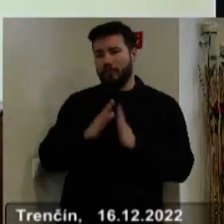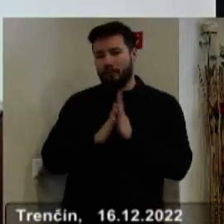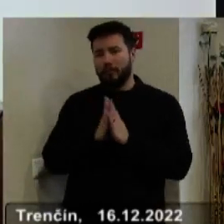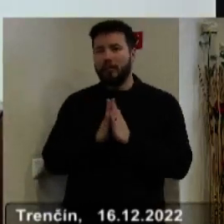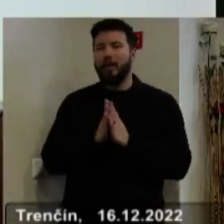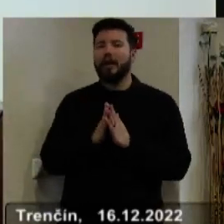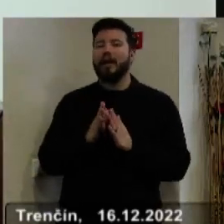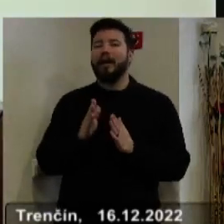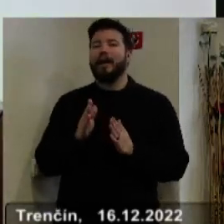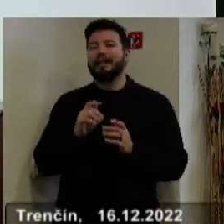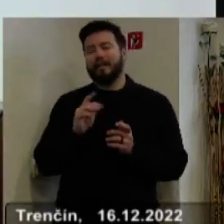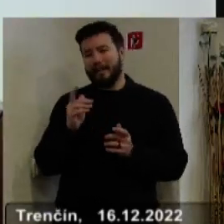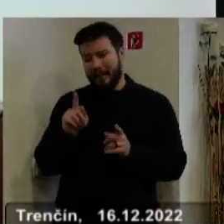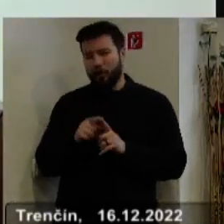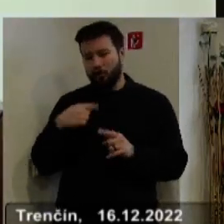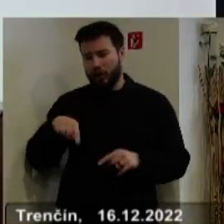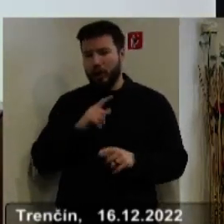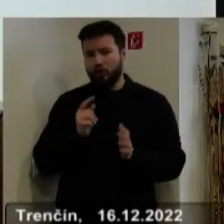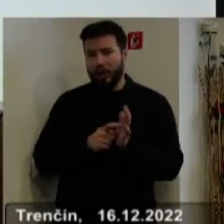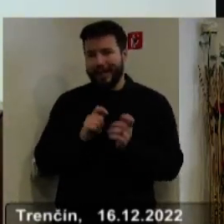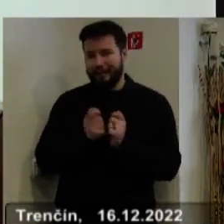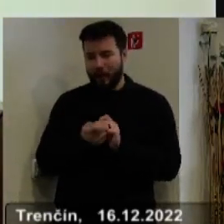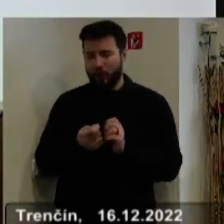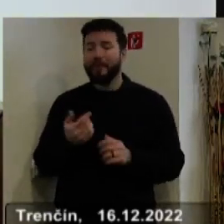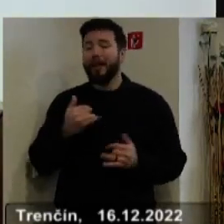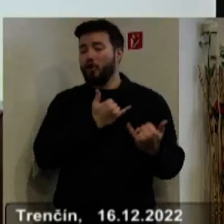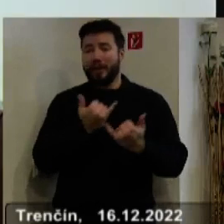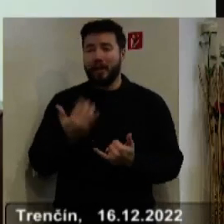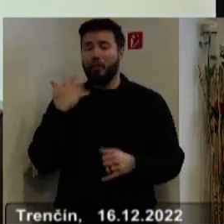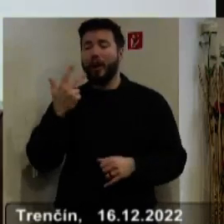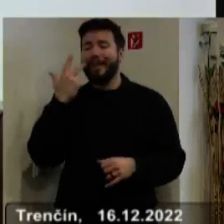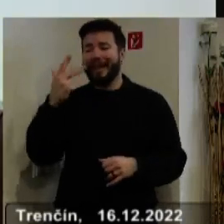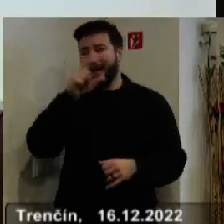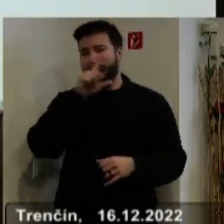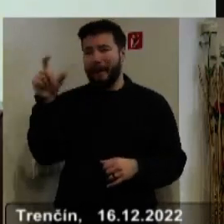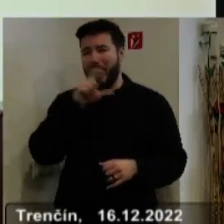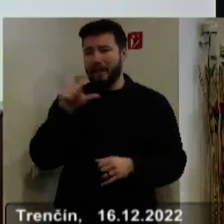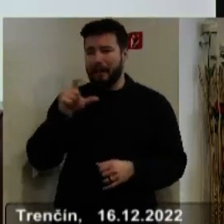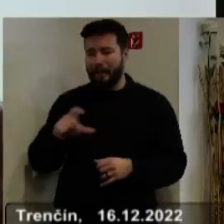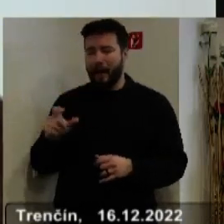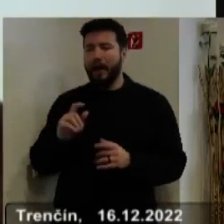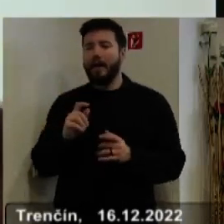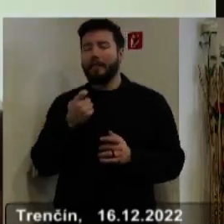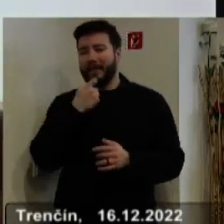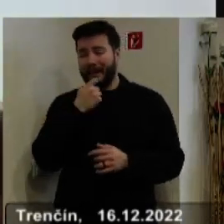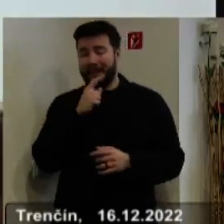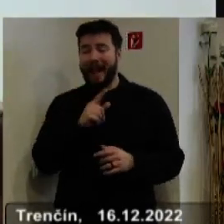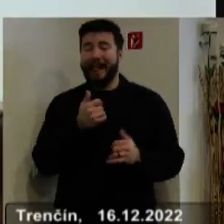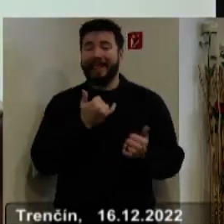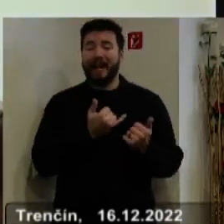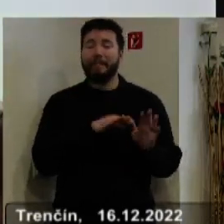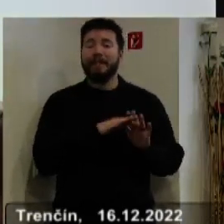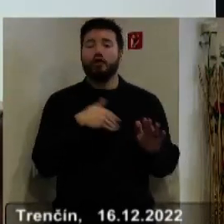nákladov na nákup potravín. Doteraz sme mali len 3 pásma. Teraz ministerstvo školstva pristúpilo až na